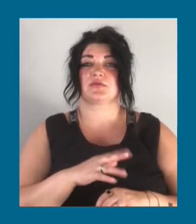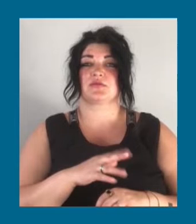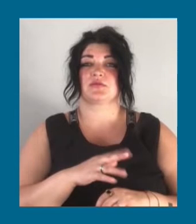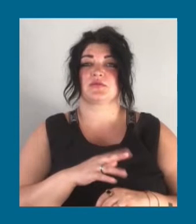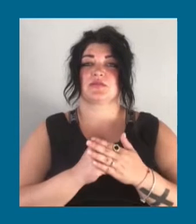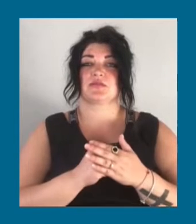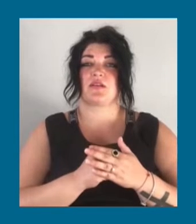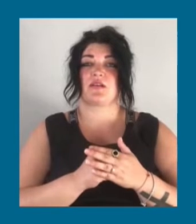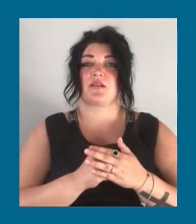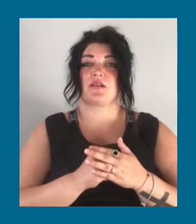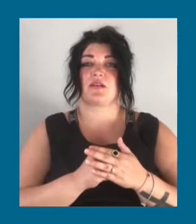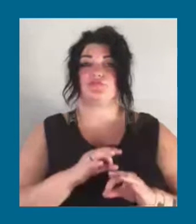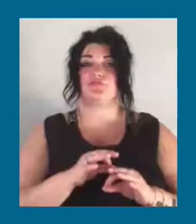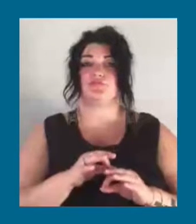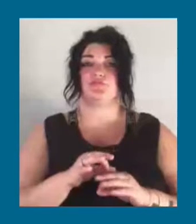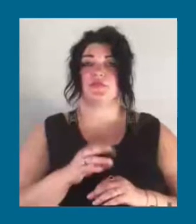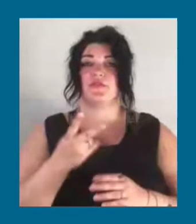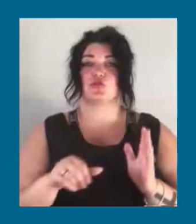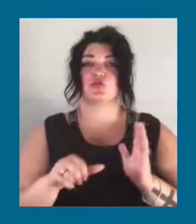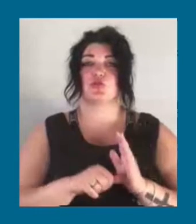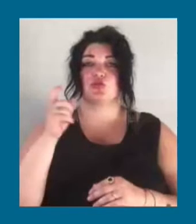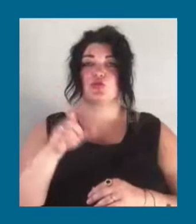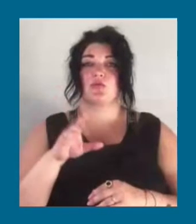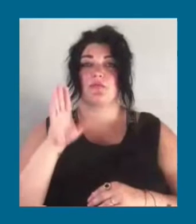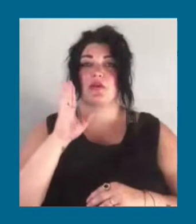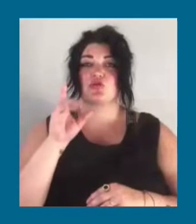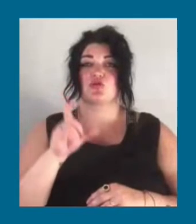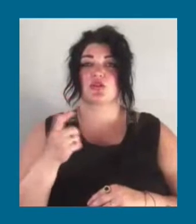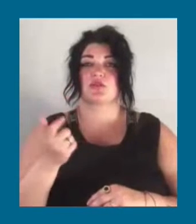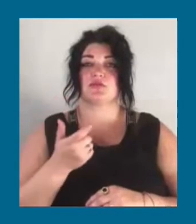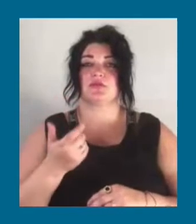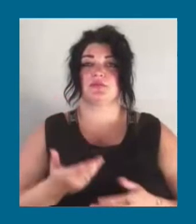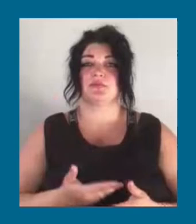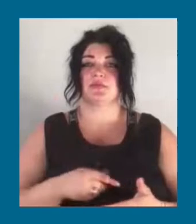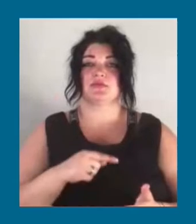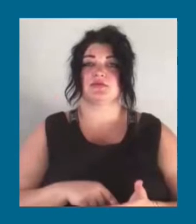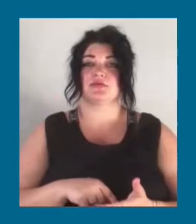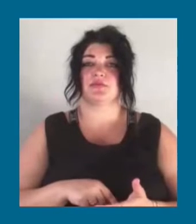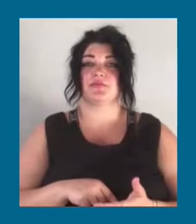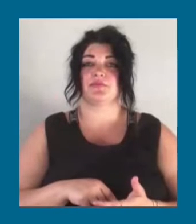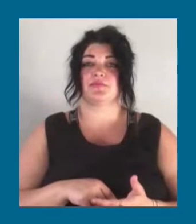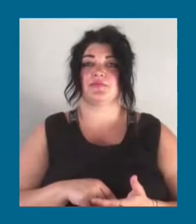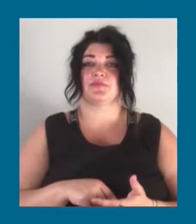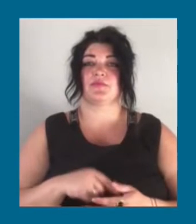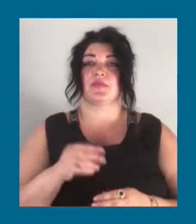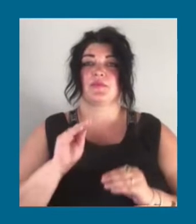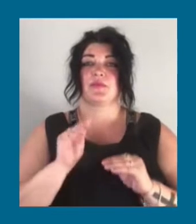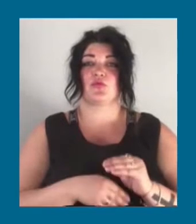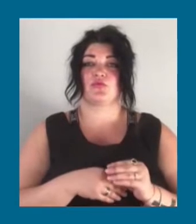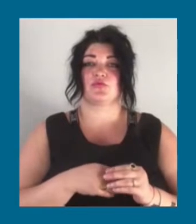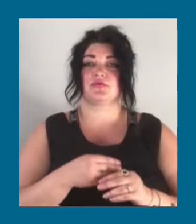мешканця міста заходи фізичного впливу. При цьому вони використовували спецзасоби і